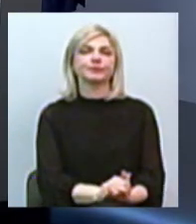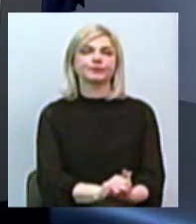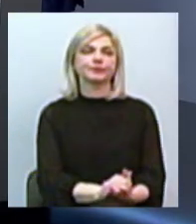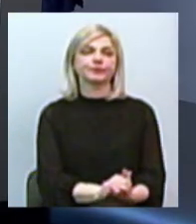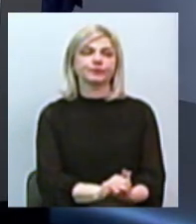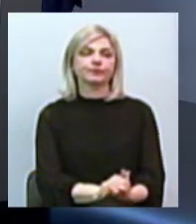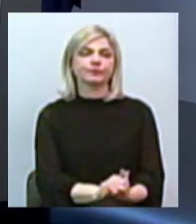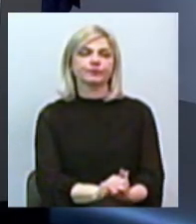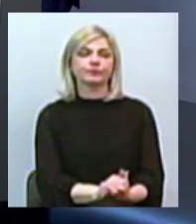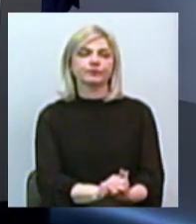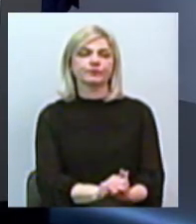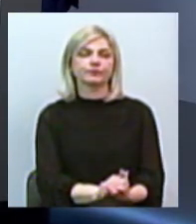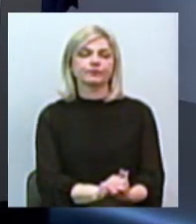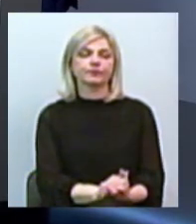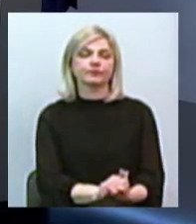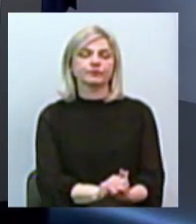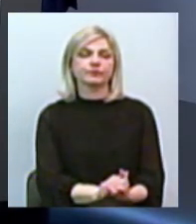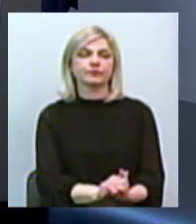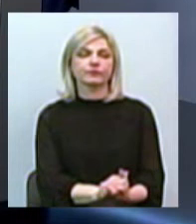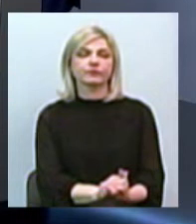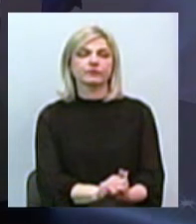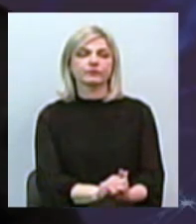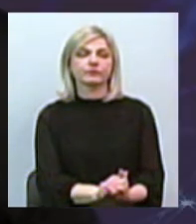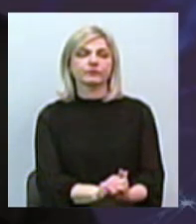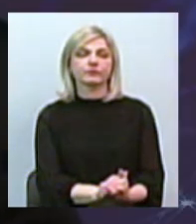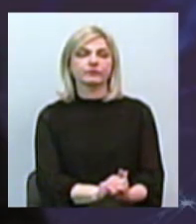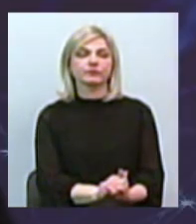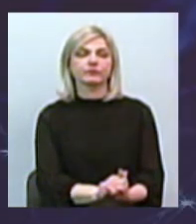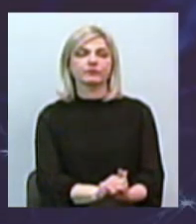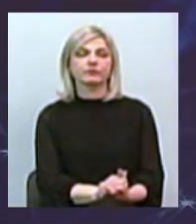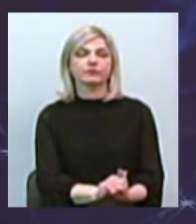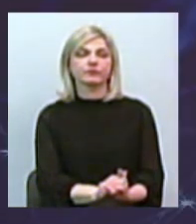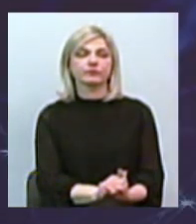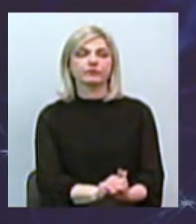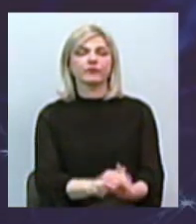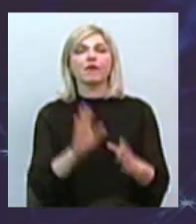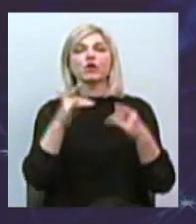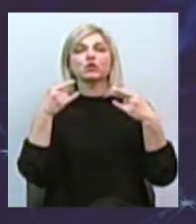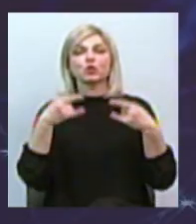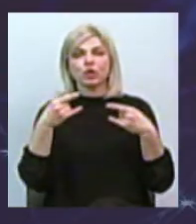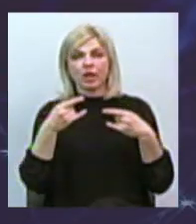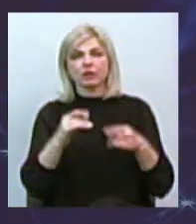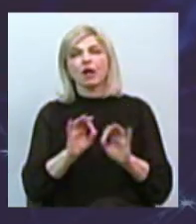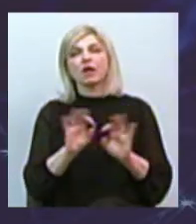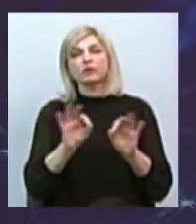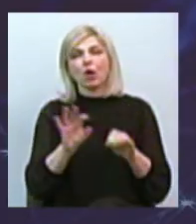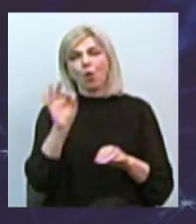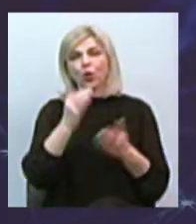Ось в сюжеті йшлося, в тому числі, і про нові видання на цю тему.